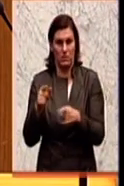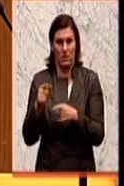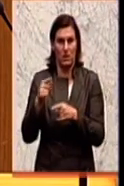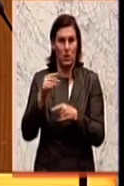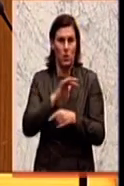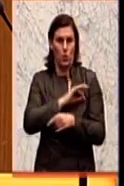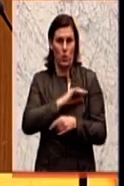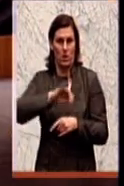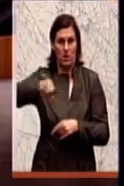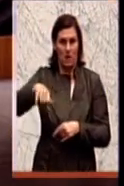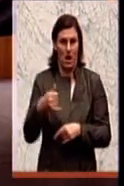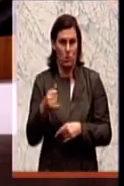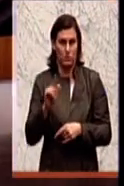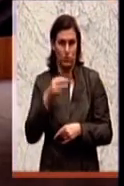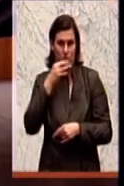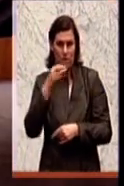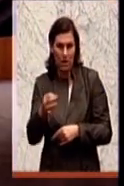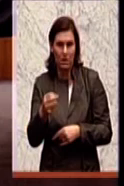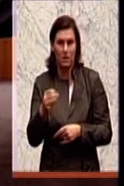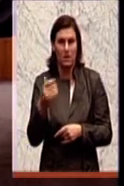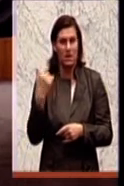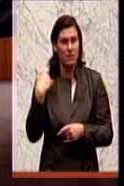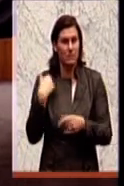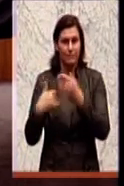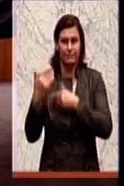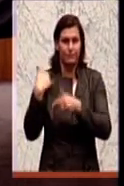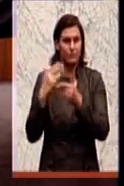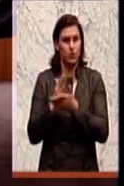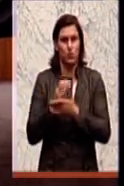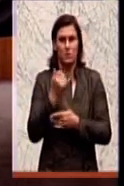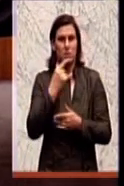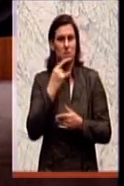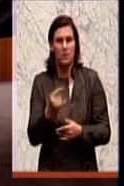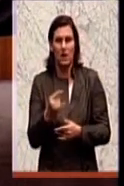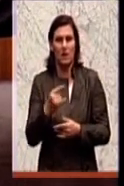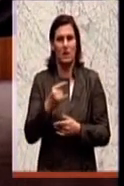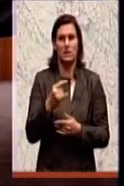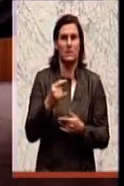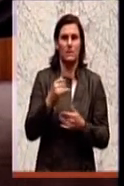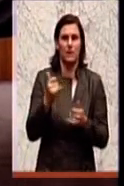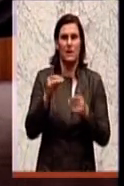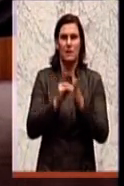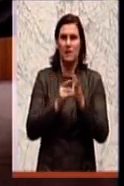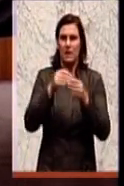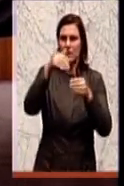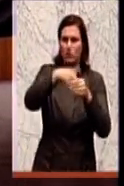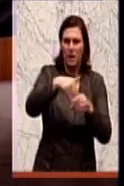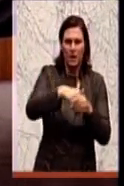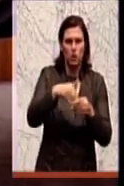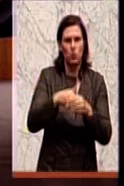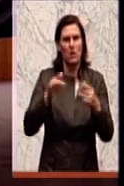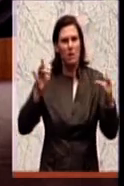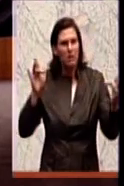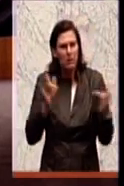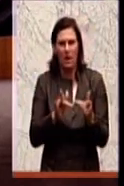hingewiesen, dass die Vorratsdatenspeiterung gegen jegliche Grundrechte ist. Das war der Herr Jarolim und die Sozialdemokratie, die zugestimmt haben und jetzt darauf